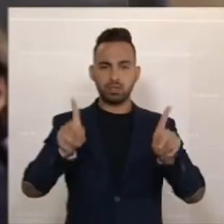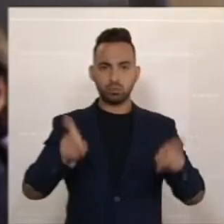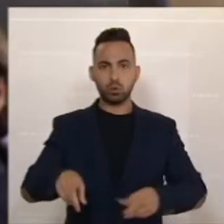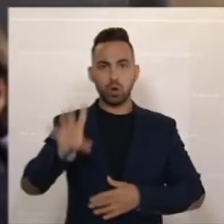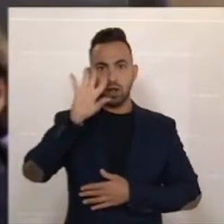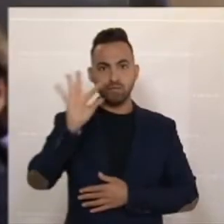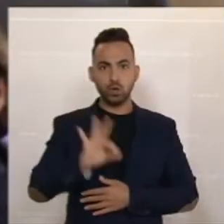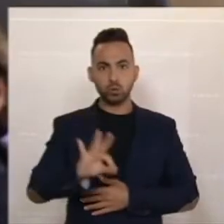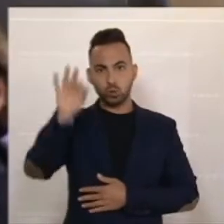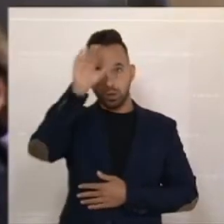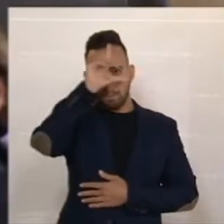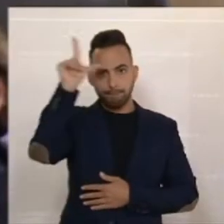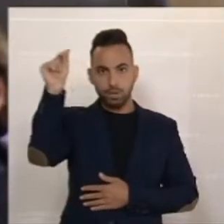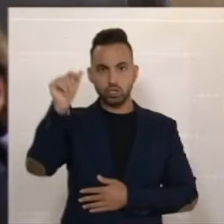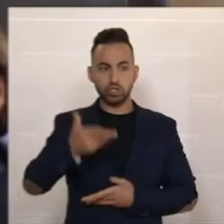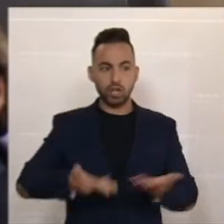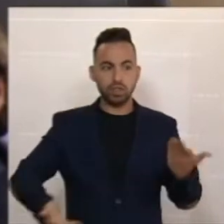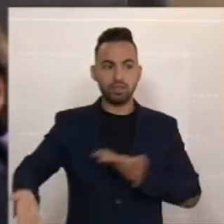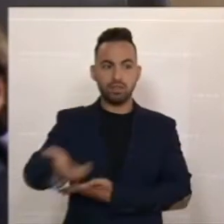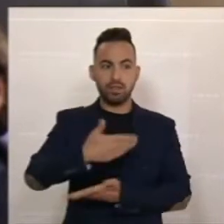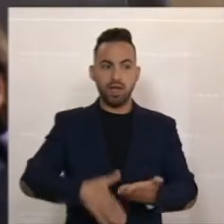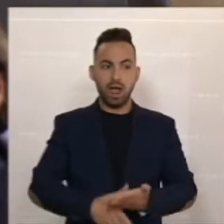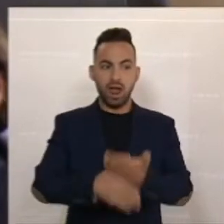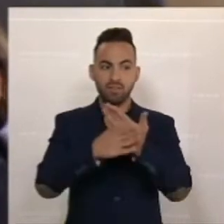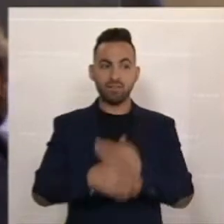helfen, sondern hier Parteipolitik betreiben.